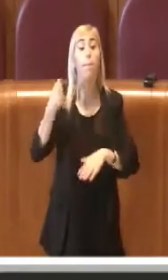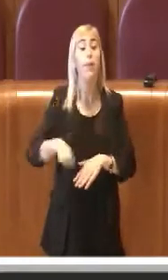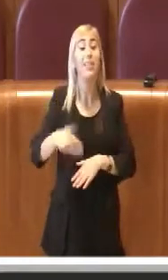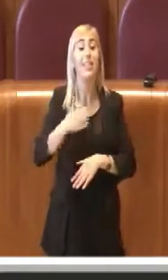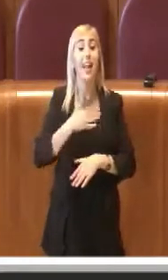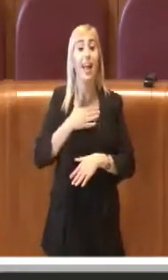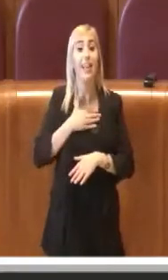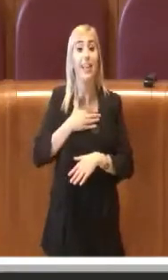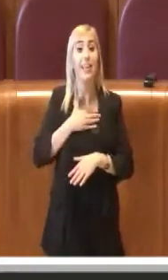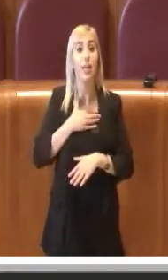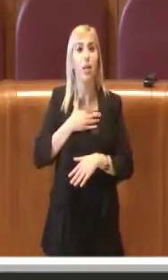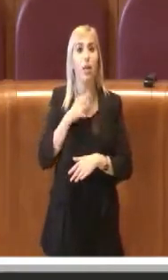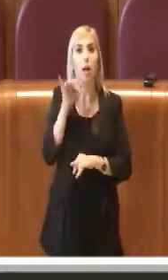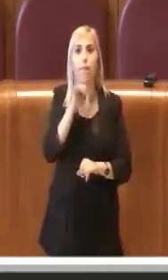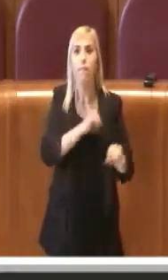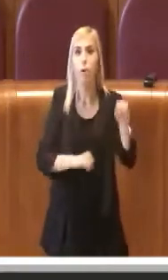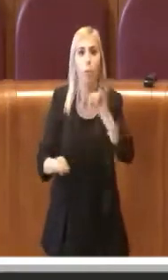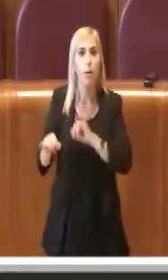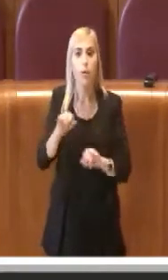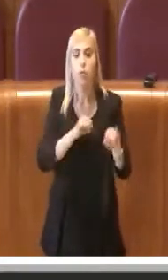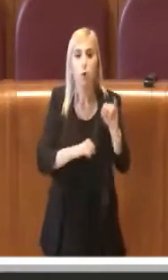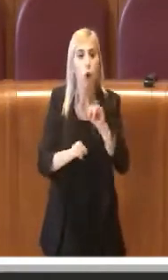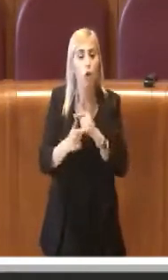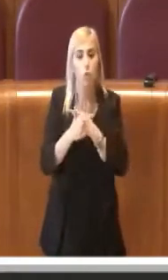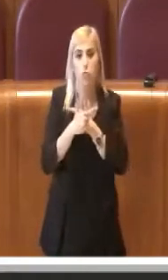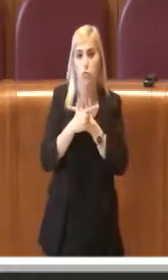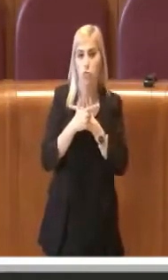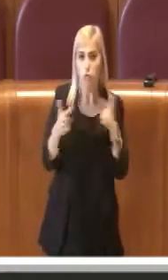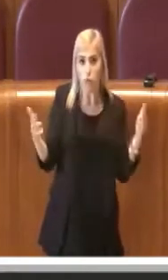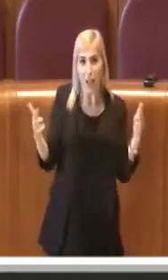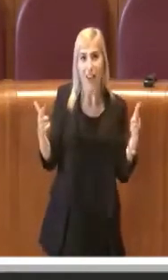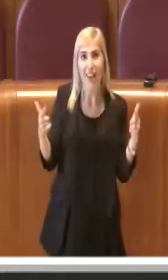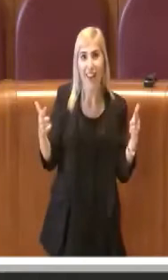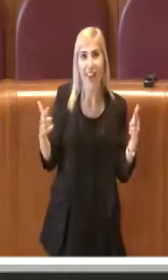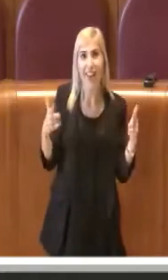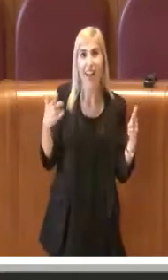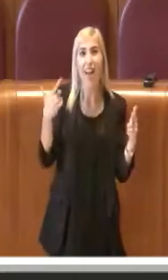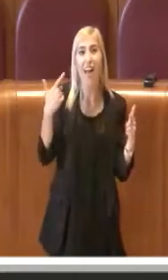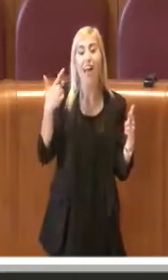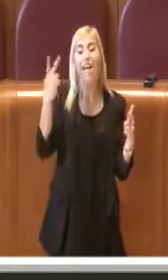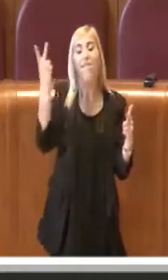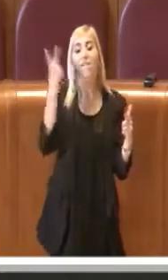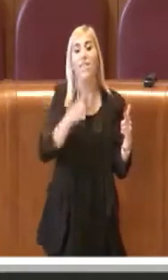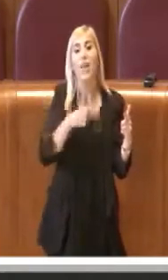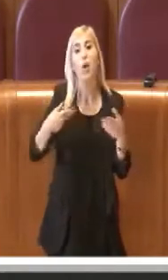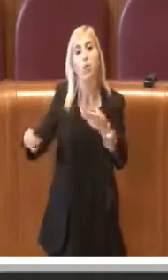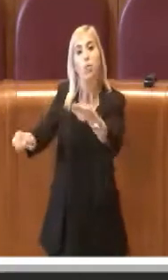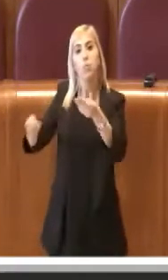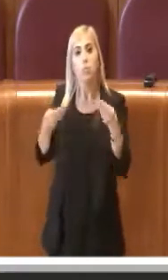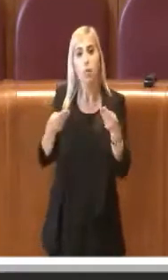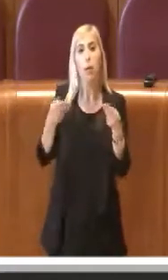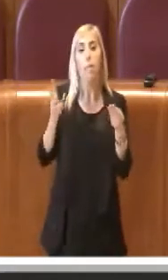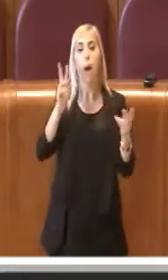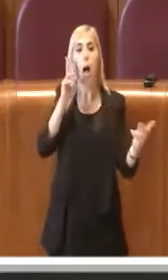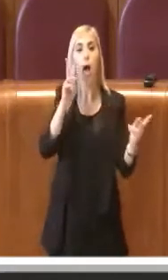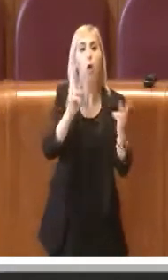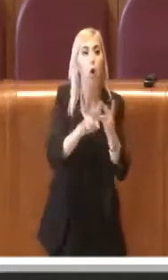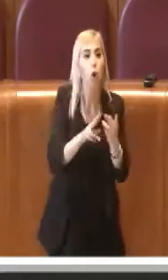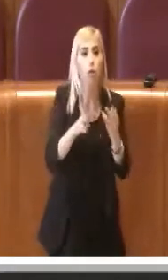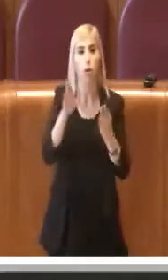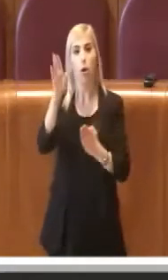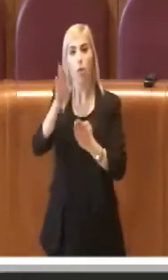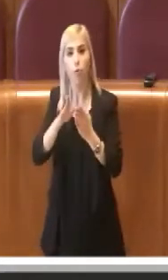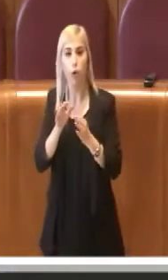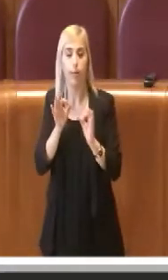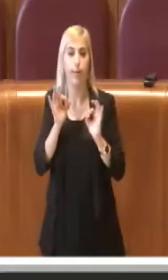saputo notizie, non aveva avuto notizie seppur aveva mandato note a tal riguardo su incontri dei confronti.